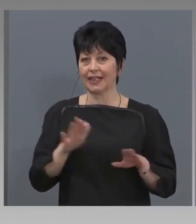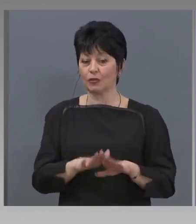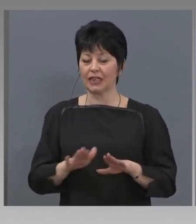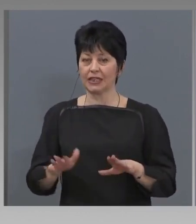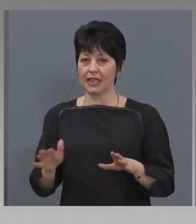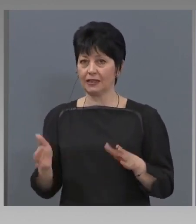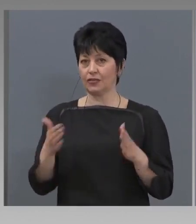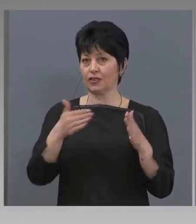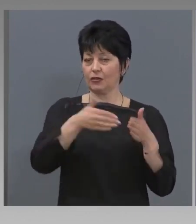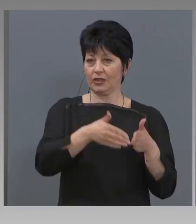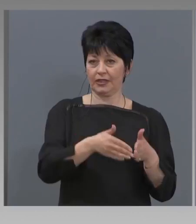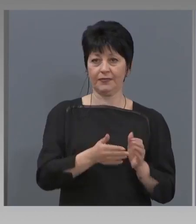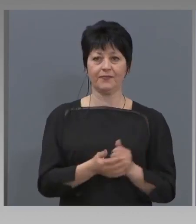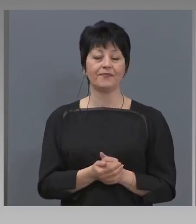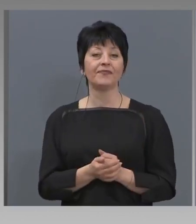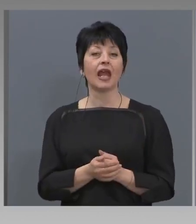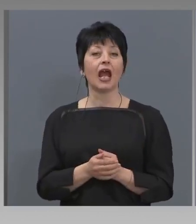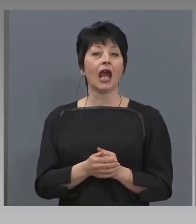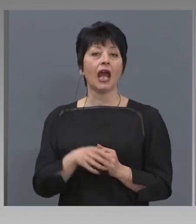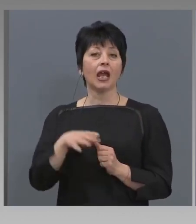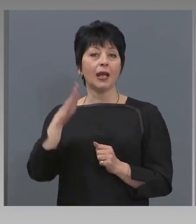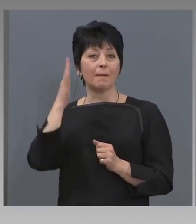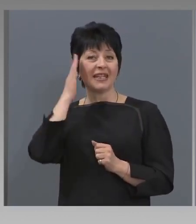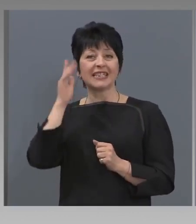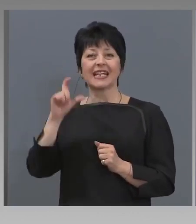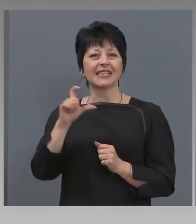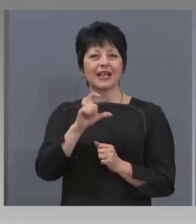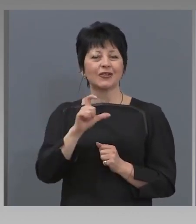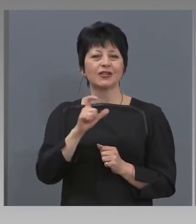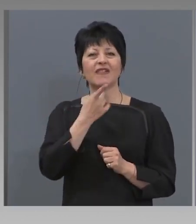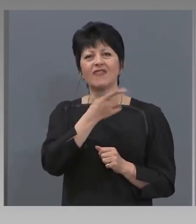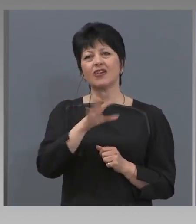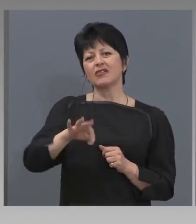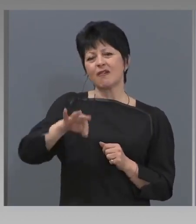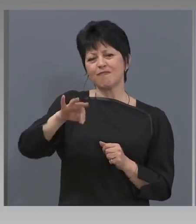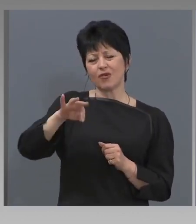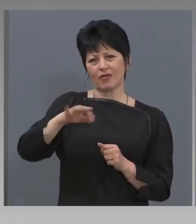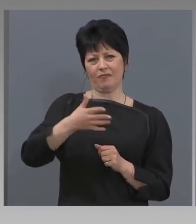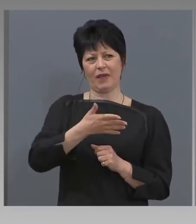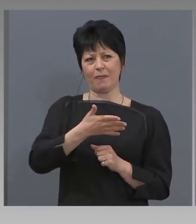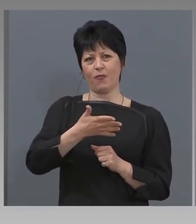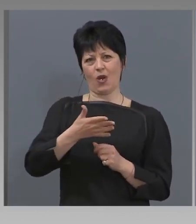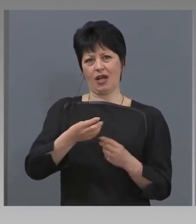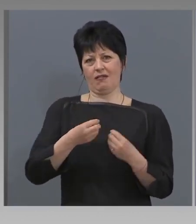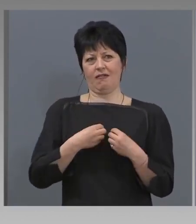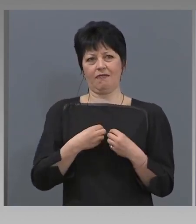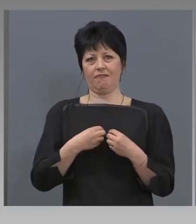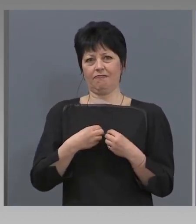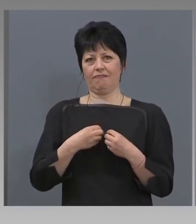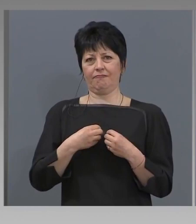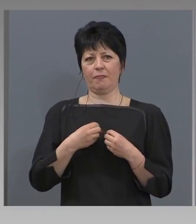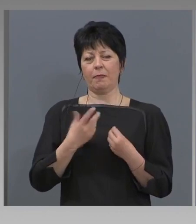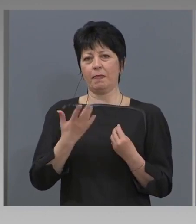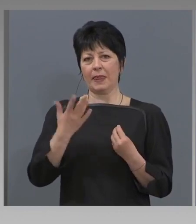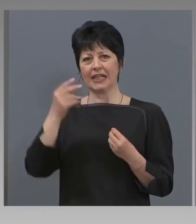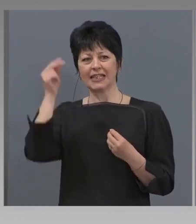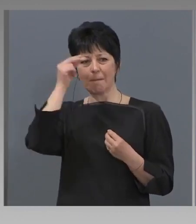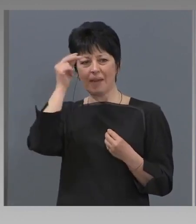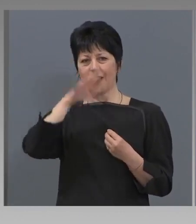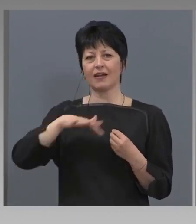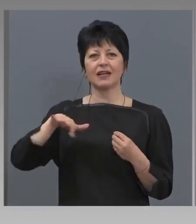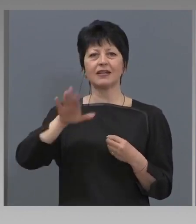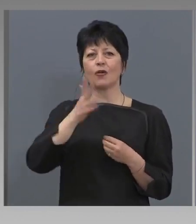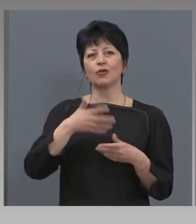Мистер Сачева, вашата препоръка към българите, които смятат да пътуват в чужбина за сезонна работа. Препоръката на